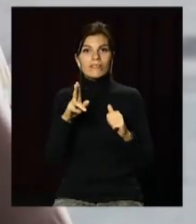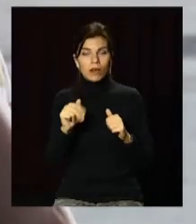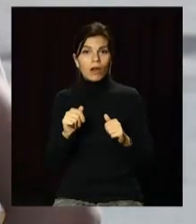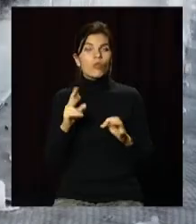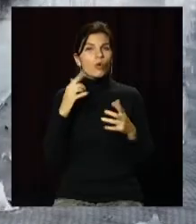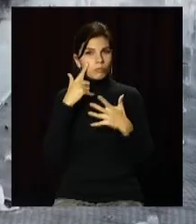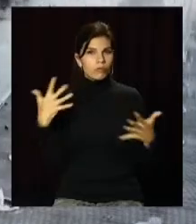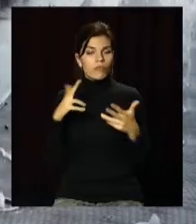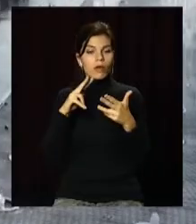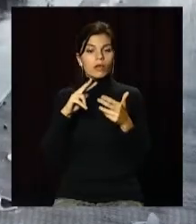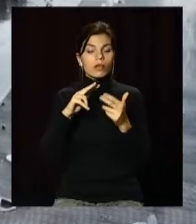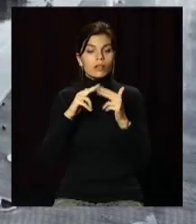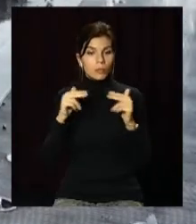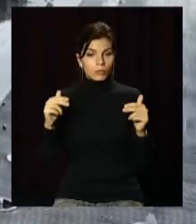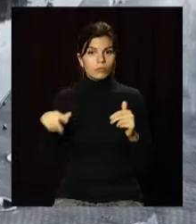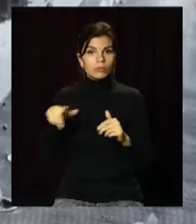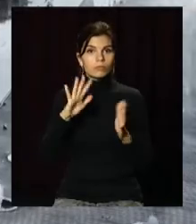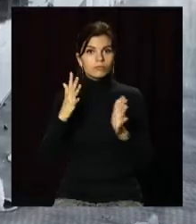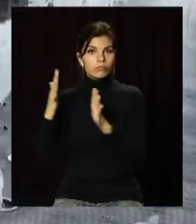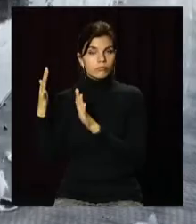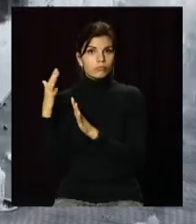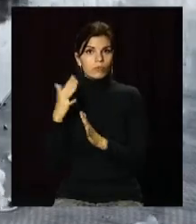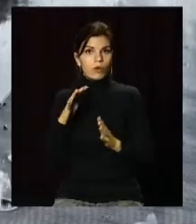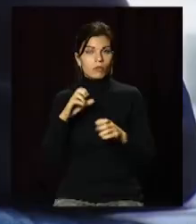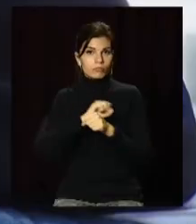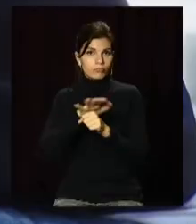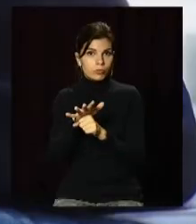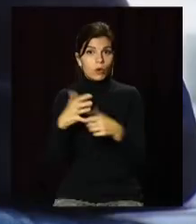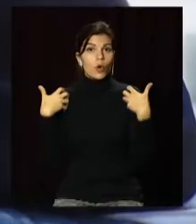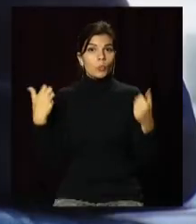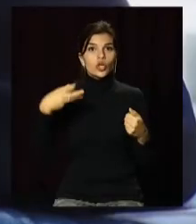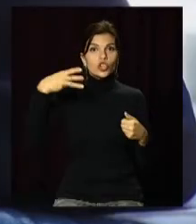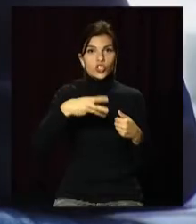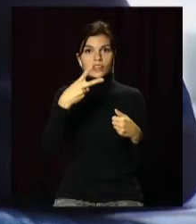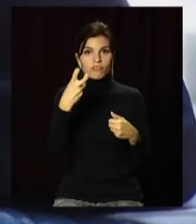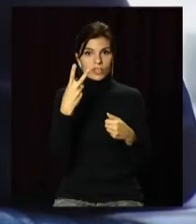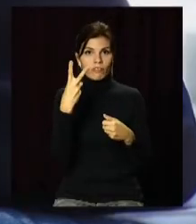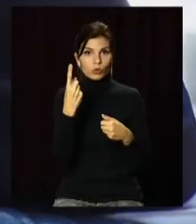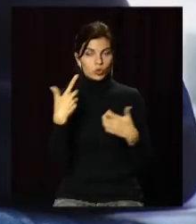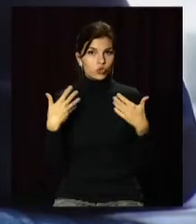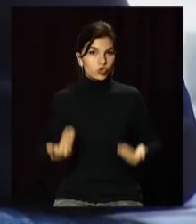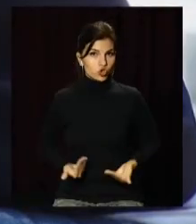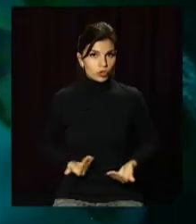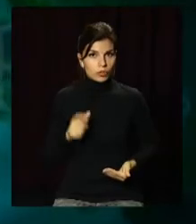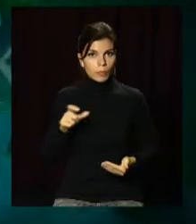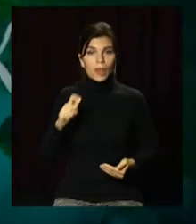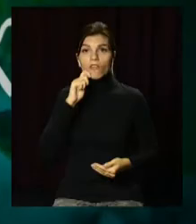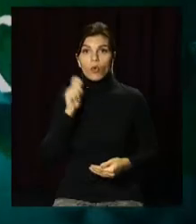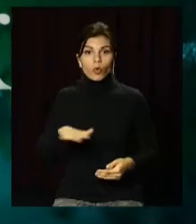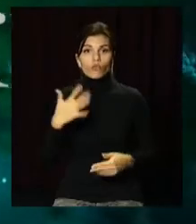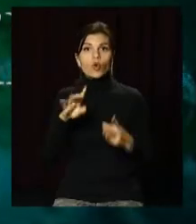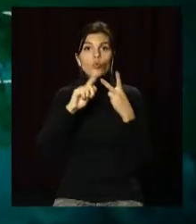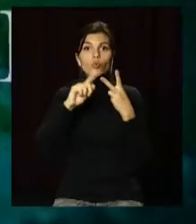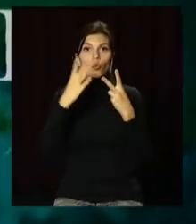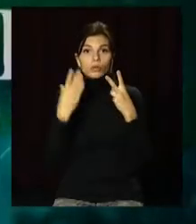на Дніпропетровщині вже понад 6 тисяч випадків ковід-19. Одужав 3 221 житель. В Україні ж другий день